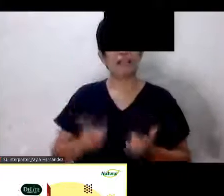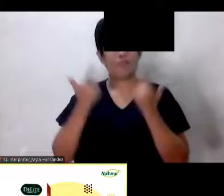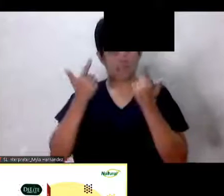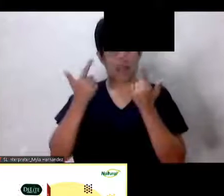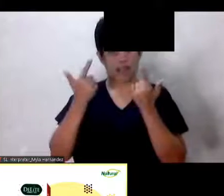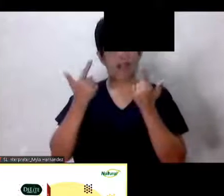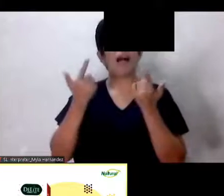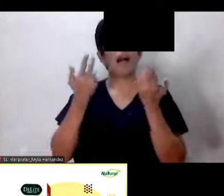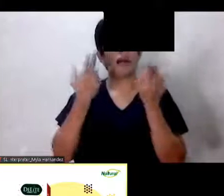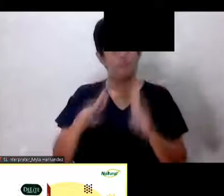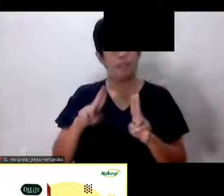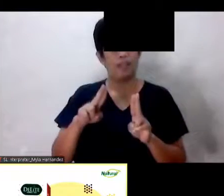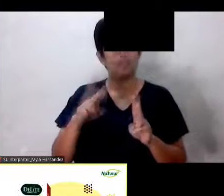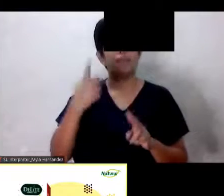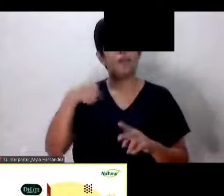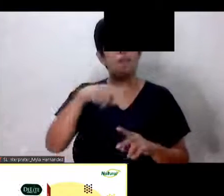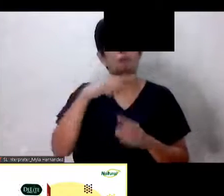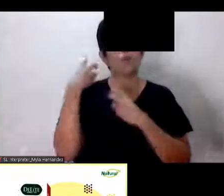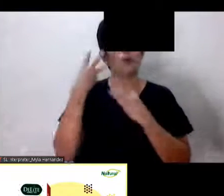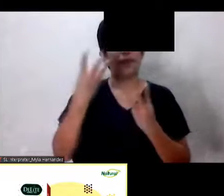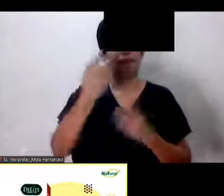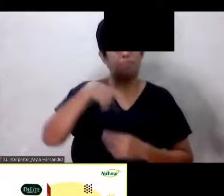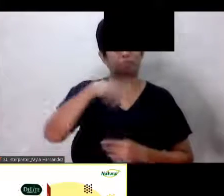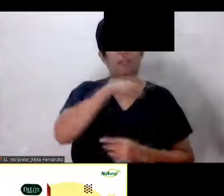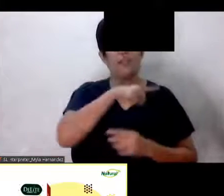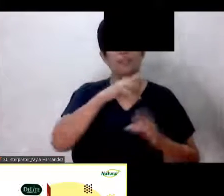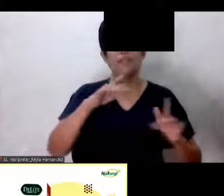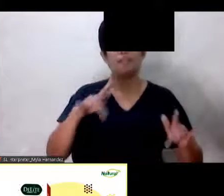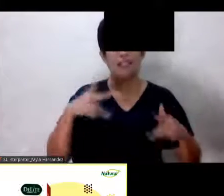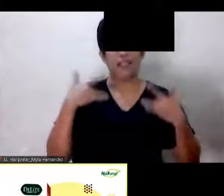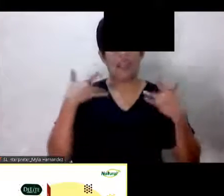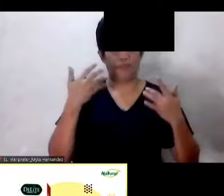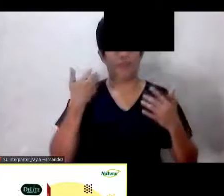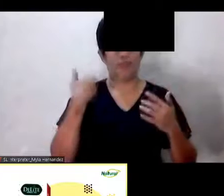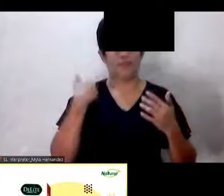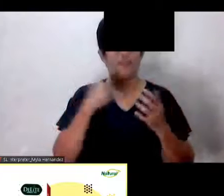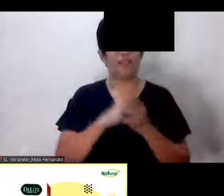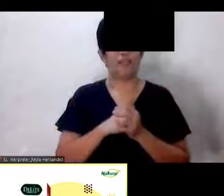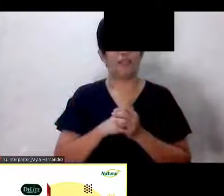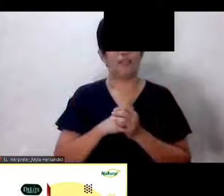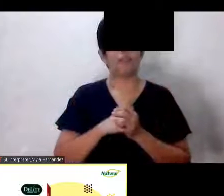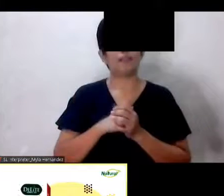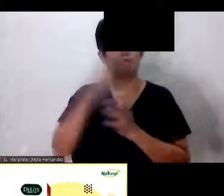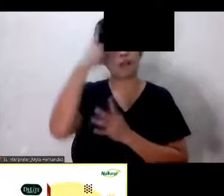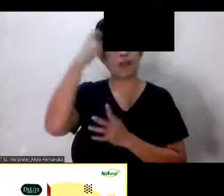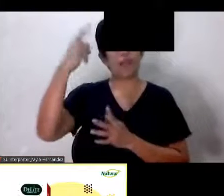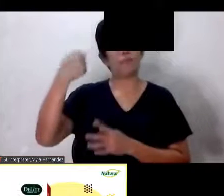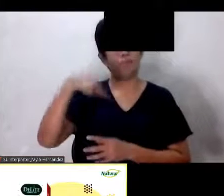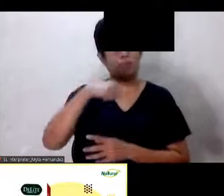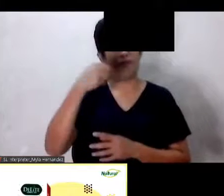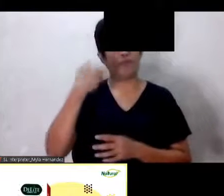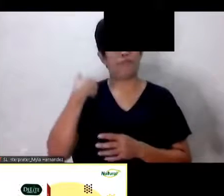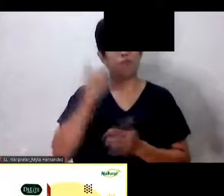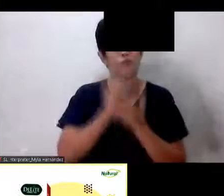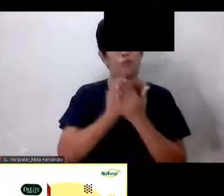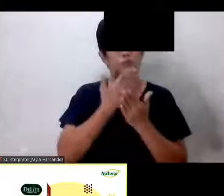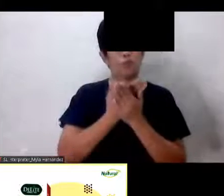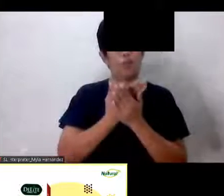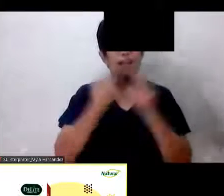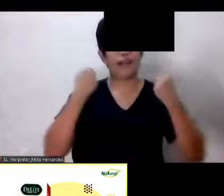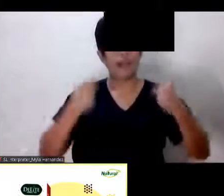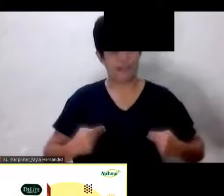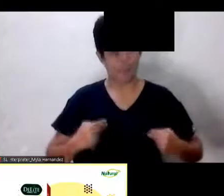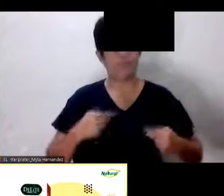Habang nabubuhay pa tayo Okay Ang pangarap nilang may magandang kalusugan tayo Ay Gawin